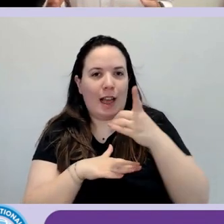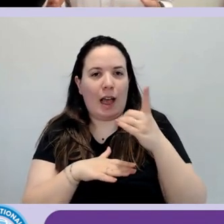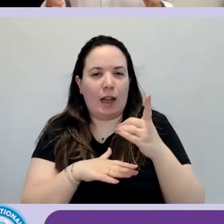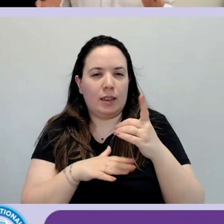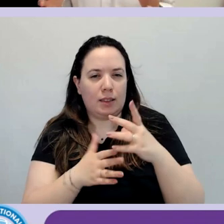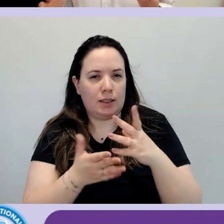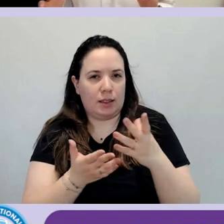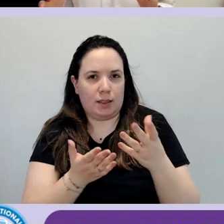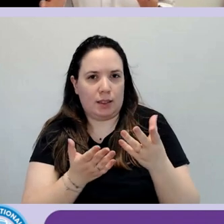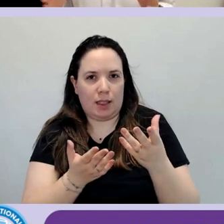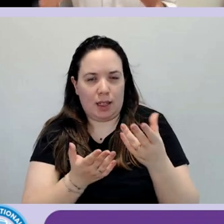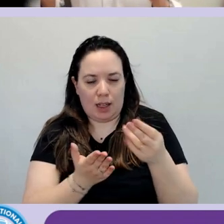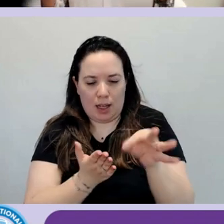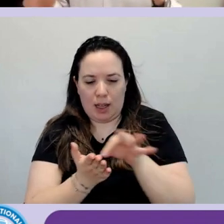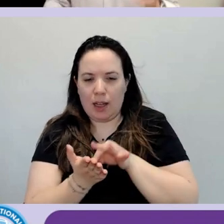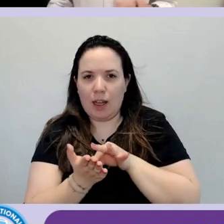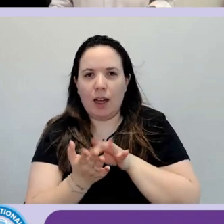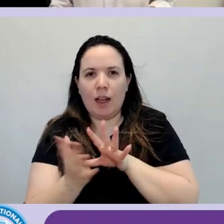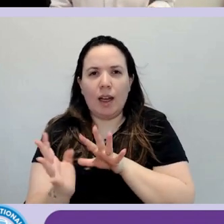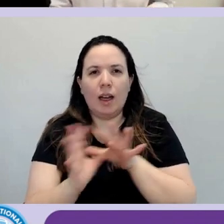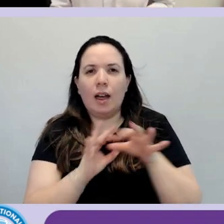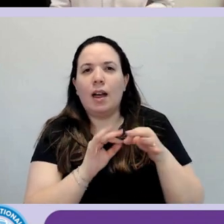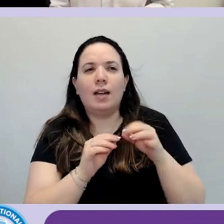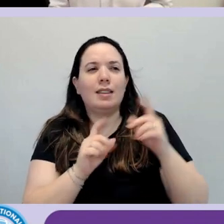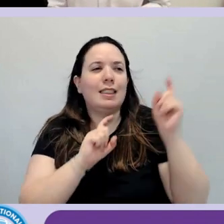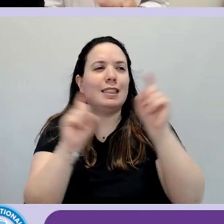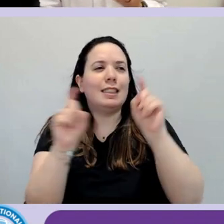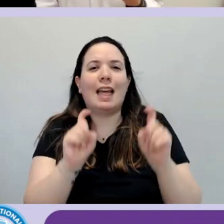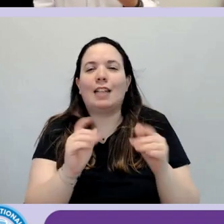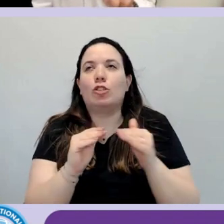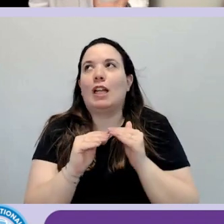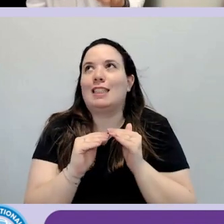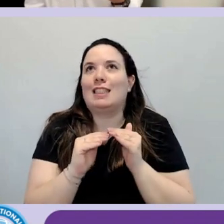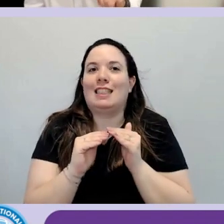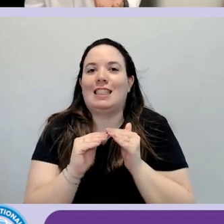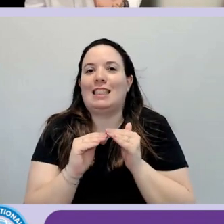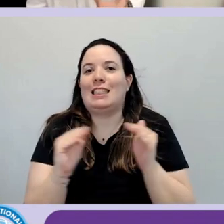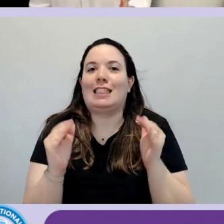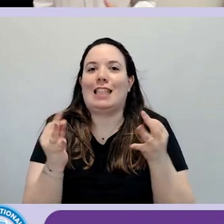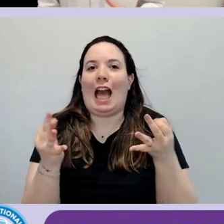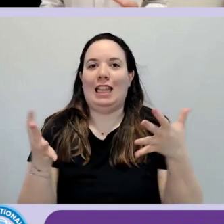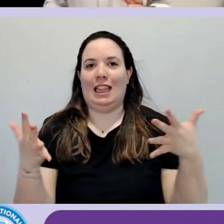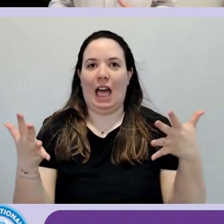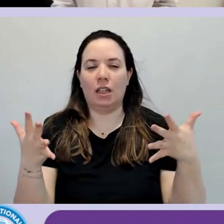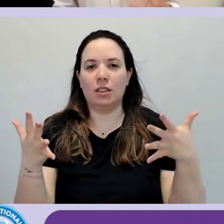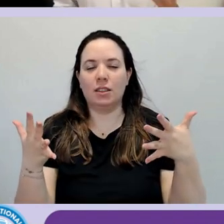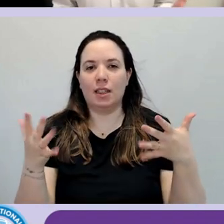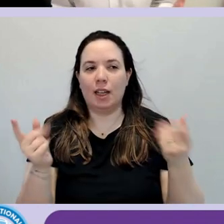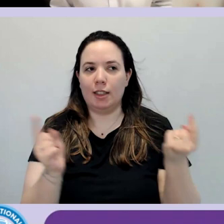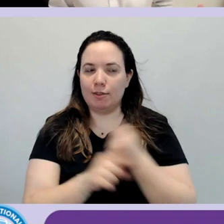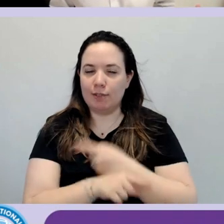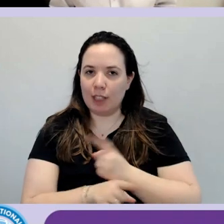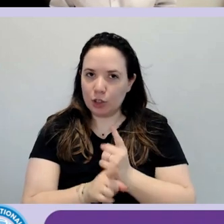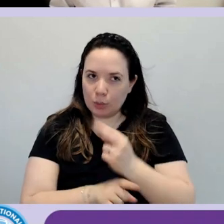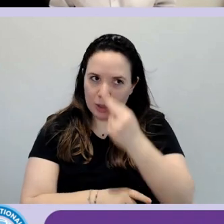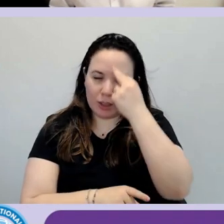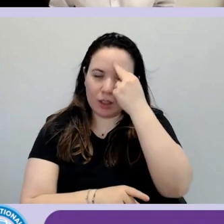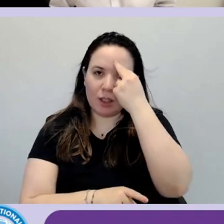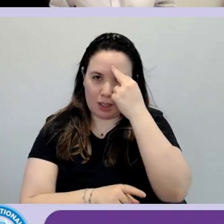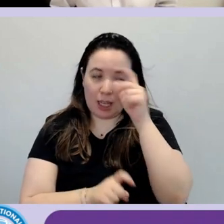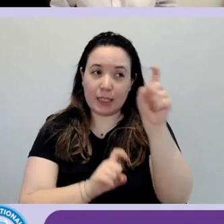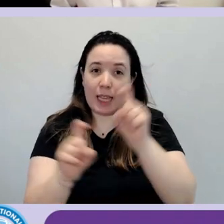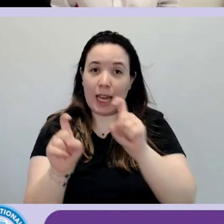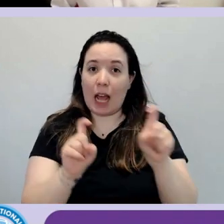'interazione standard che immaginiamo, mentre ci dobbiamo ricordare che ci sono diverse modalità di